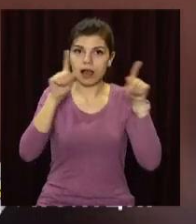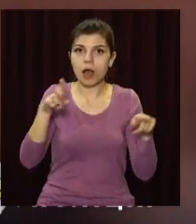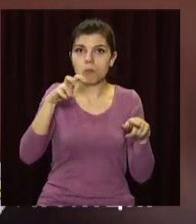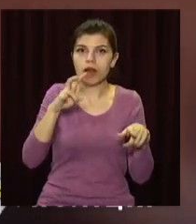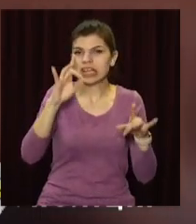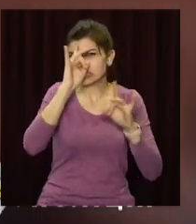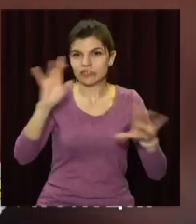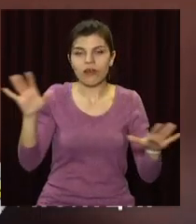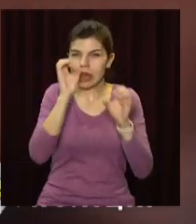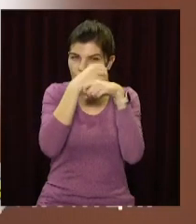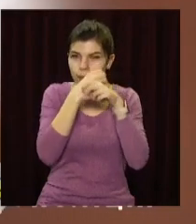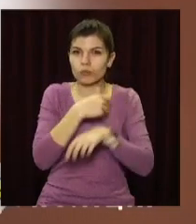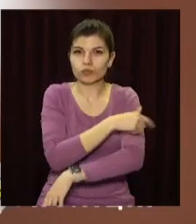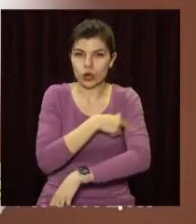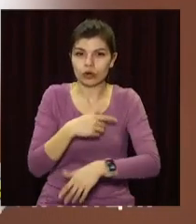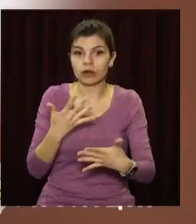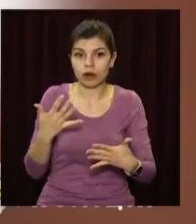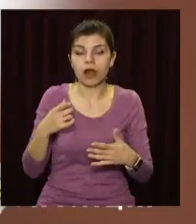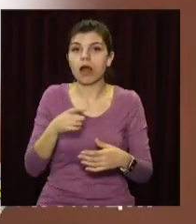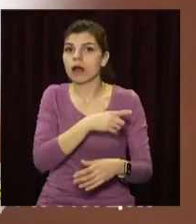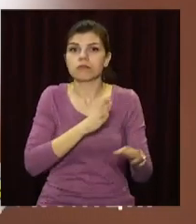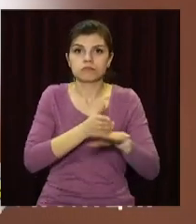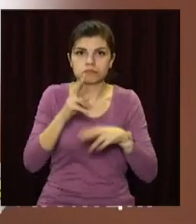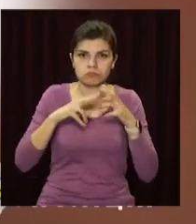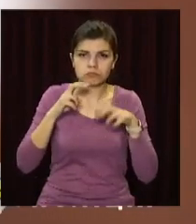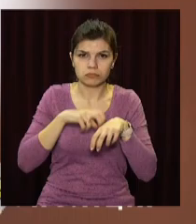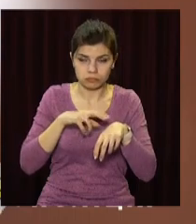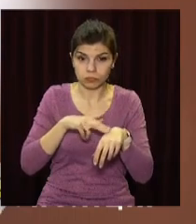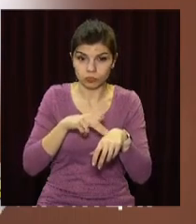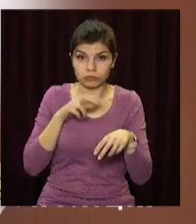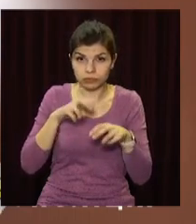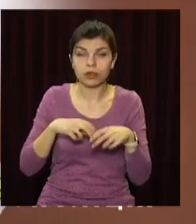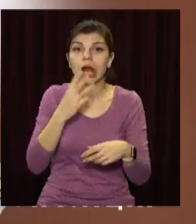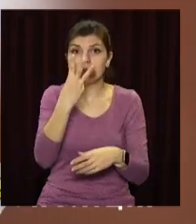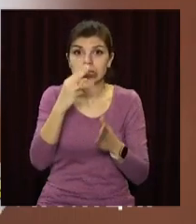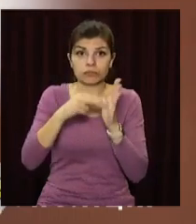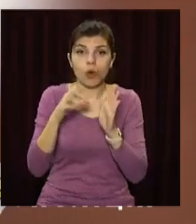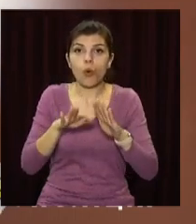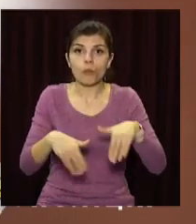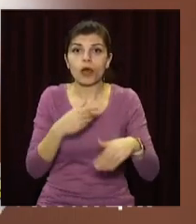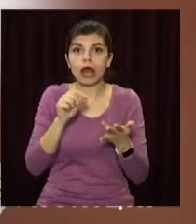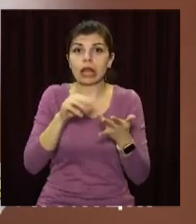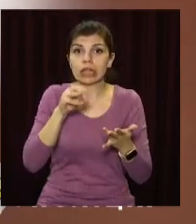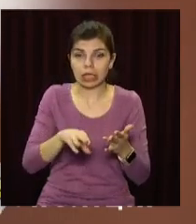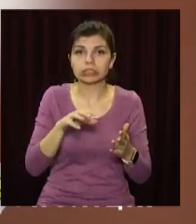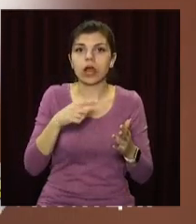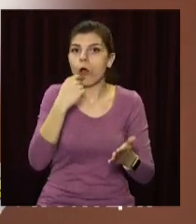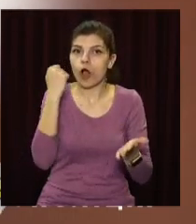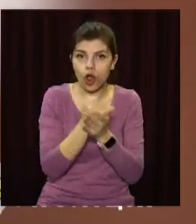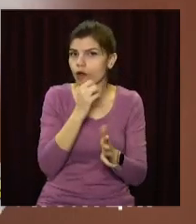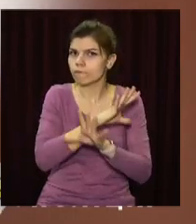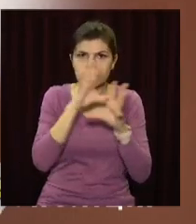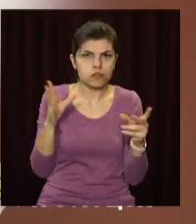відомих медичних лабораторій. Обшукавши квартиру шахрайки, поліцейські знайшли три довідки про проходження тестів з відбитками